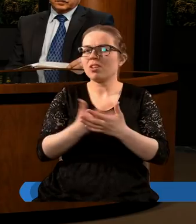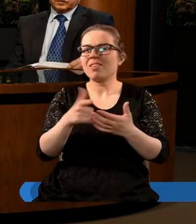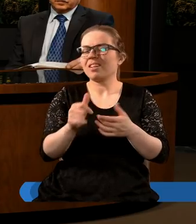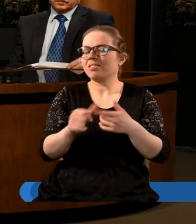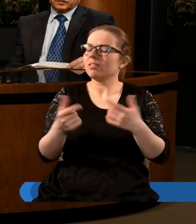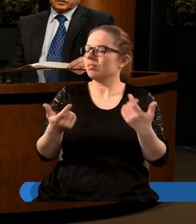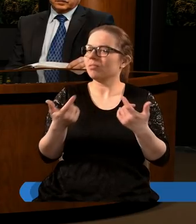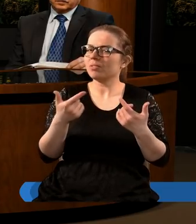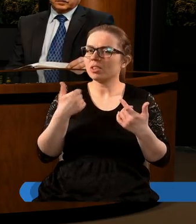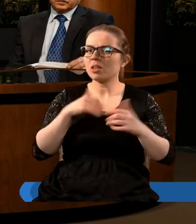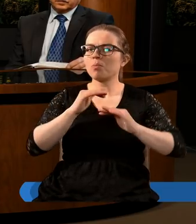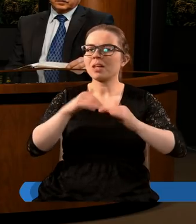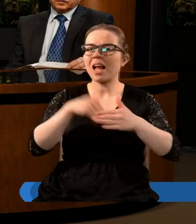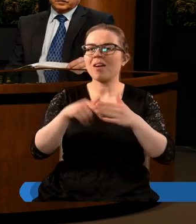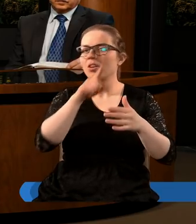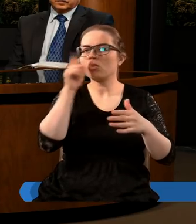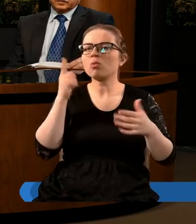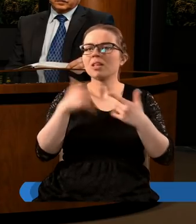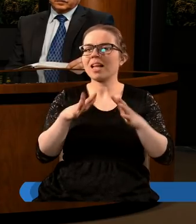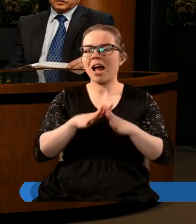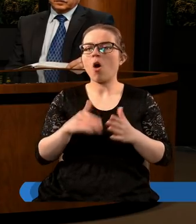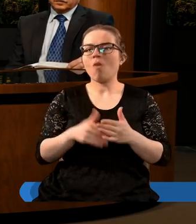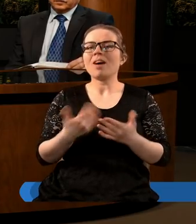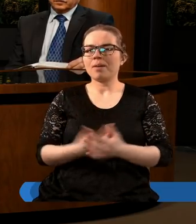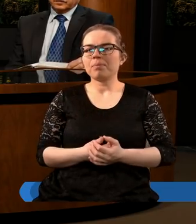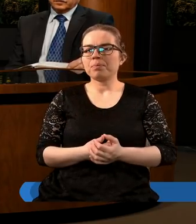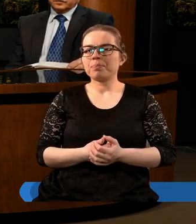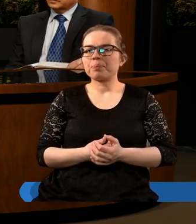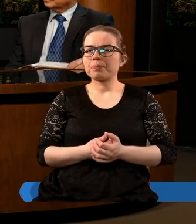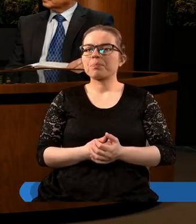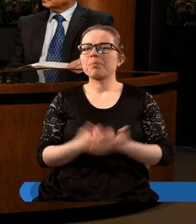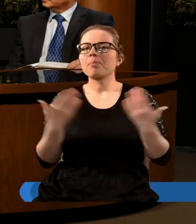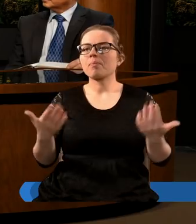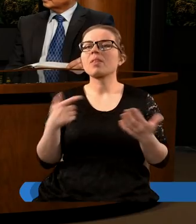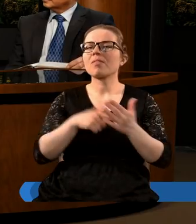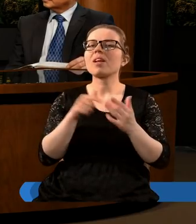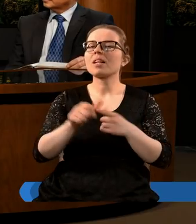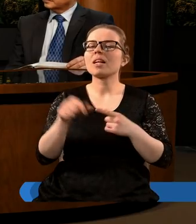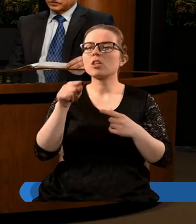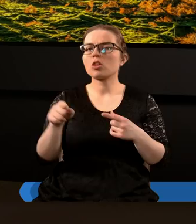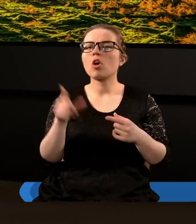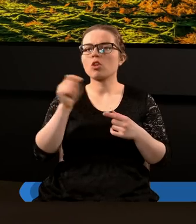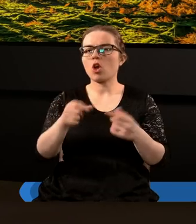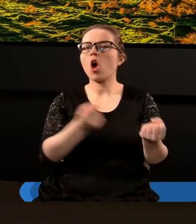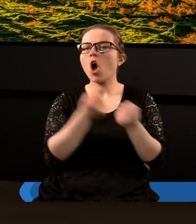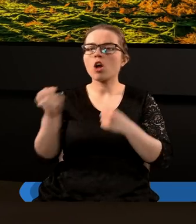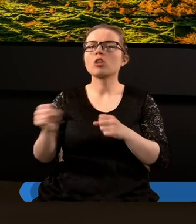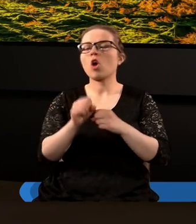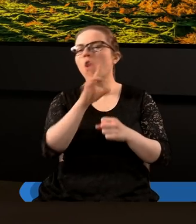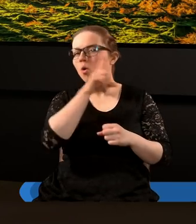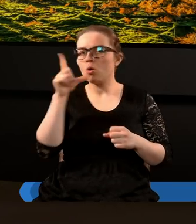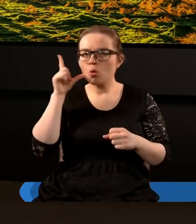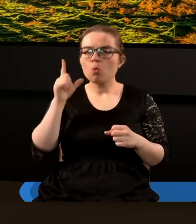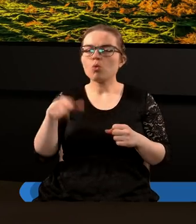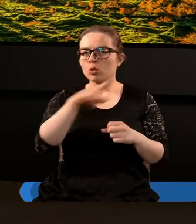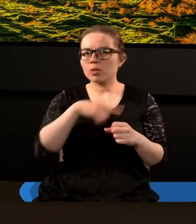na określenie zachowań tego swojego ludu, tego swojego Kościoła. Tak. No właśnie, ale dałem też, istotne jest to, że to się odnosi do swojego